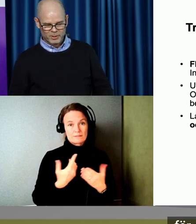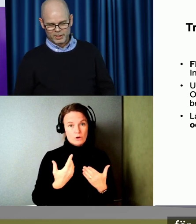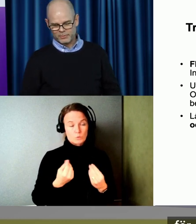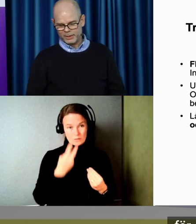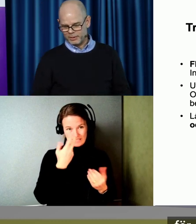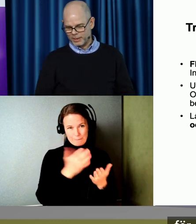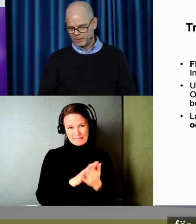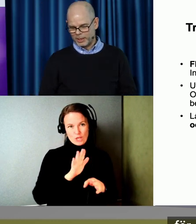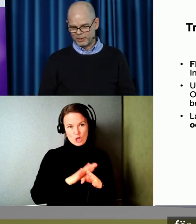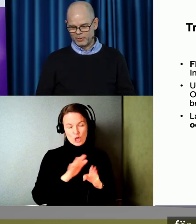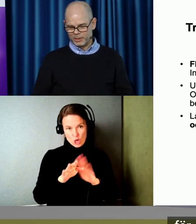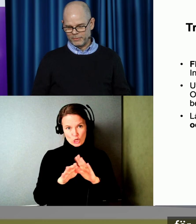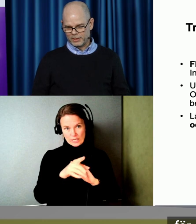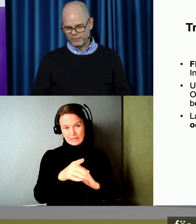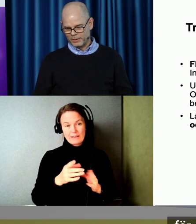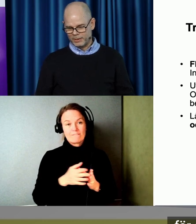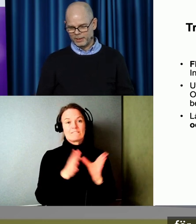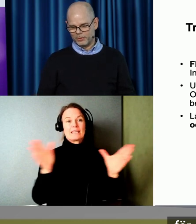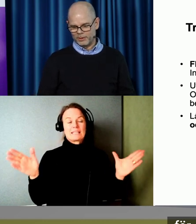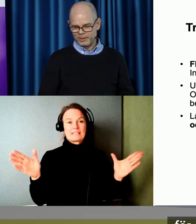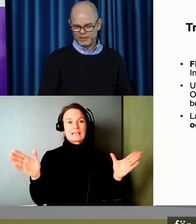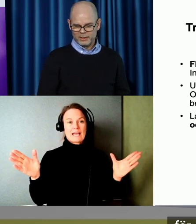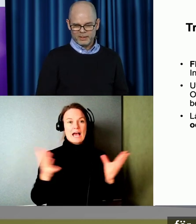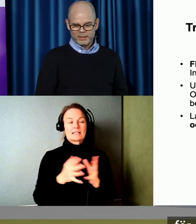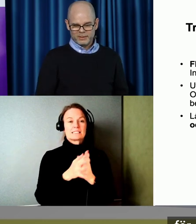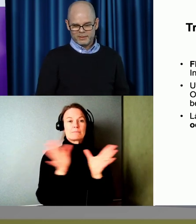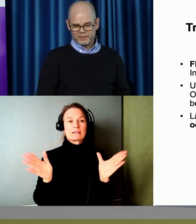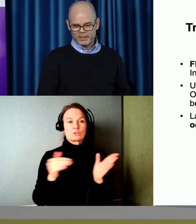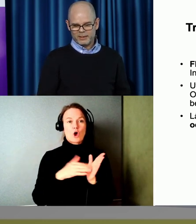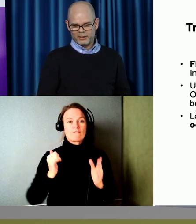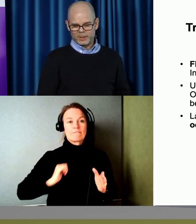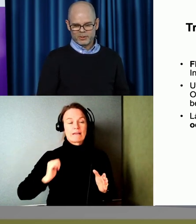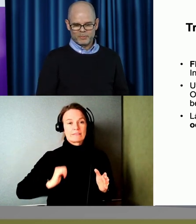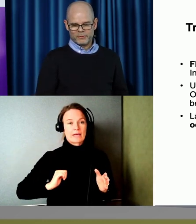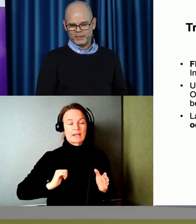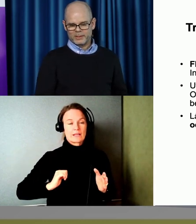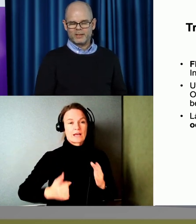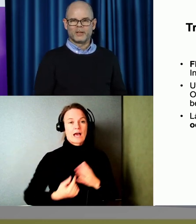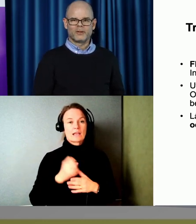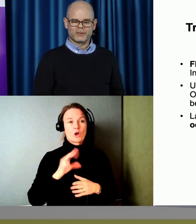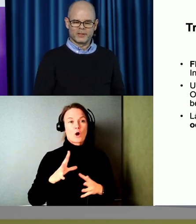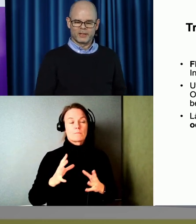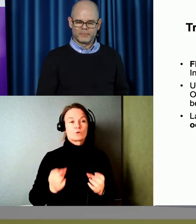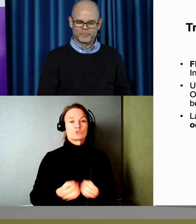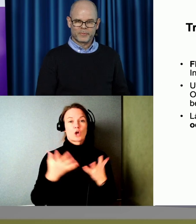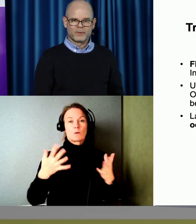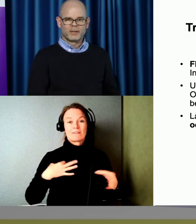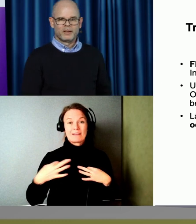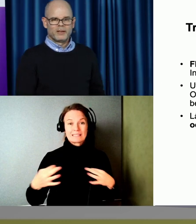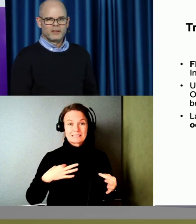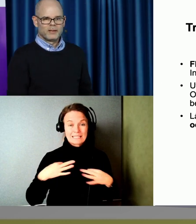bilden till höger, att vidga spektrumet av användare då. Det handlar om att skapa flexibla lösningar.